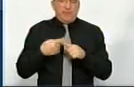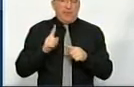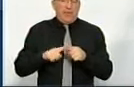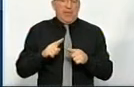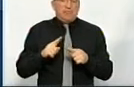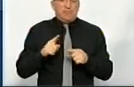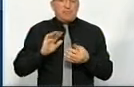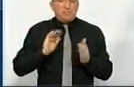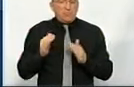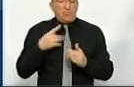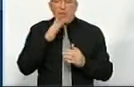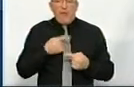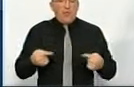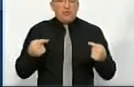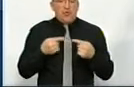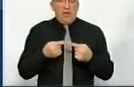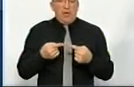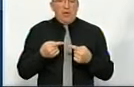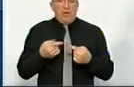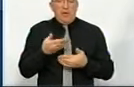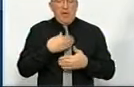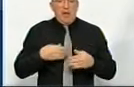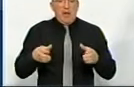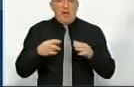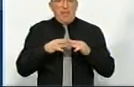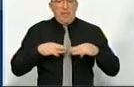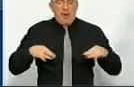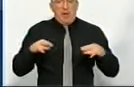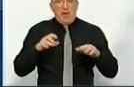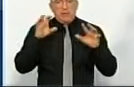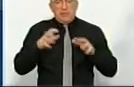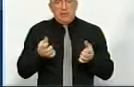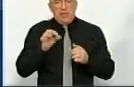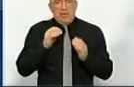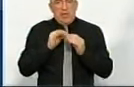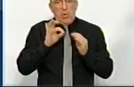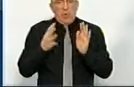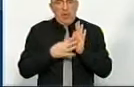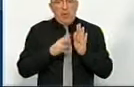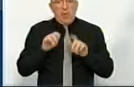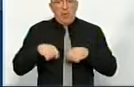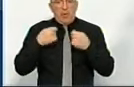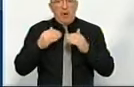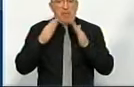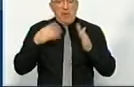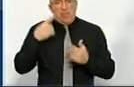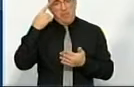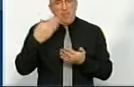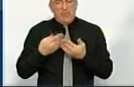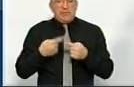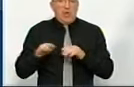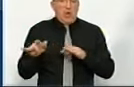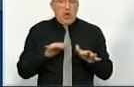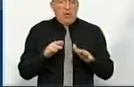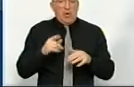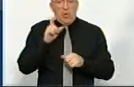цей момент, що ми не вчасно, ми, я в мене вази, парламент не вчасно прийняв закон 10.09 по передачі майна, ми це прогнозували, ці речі. Але